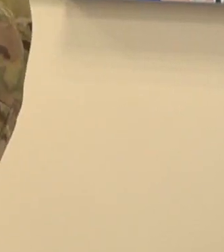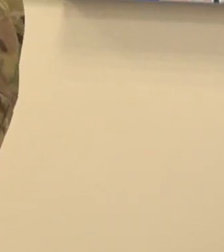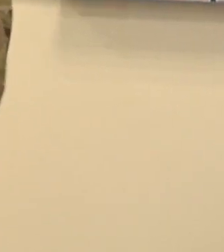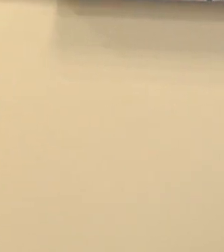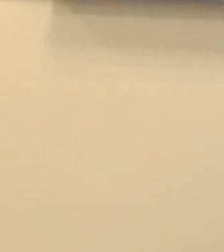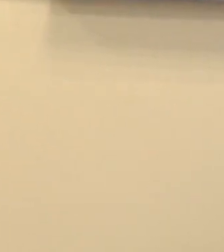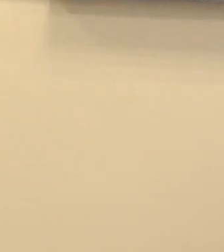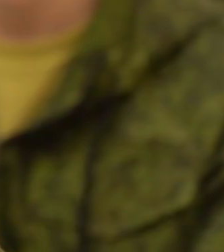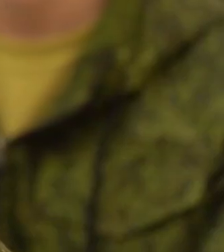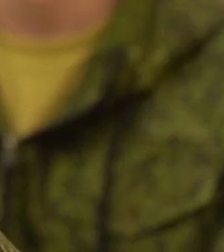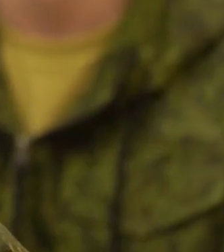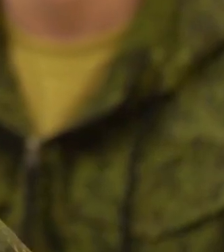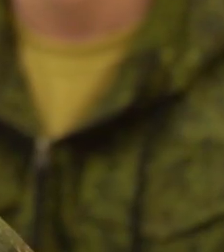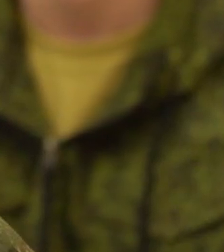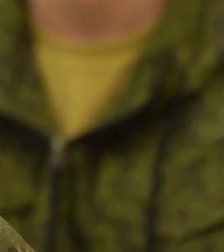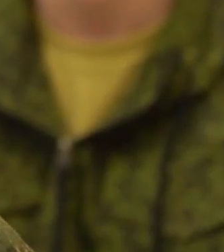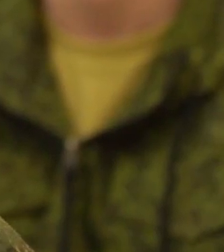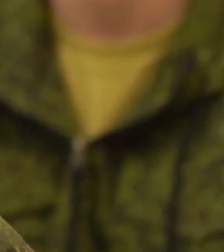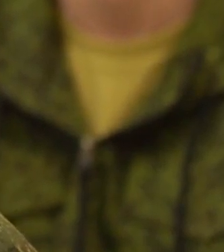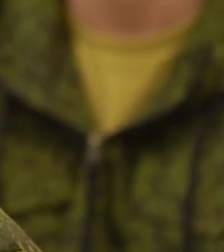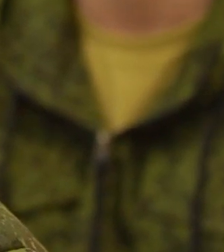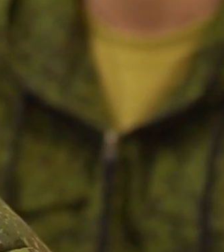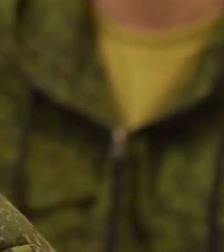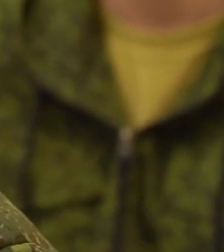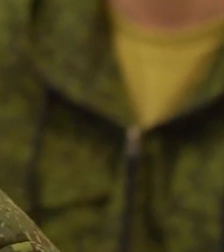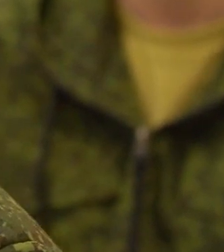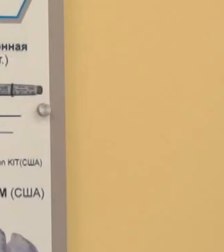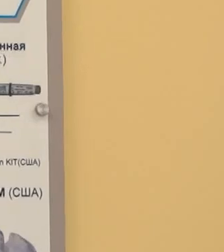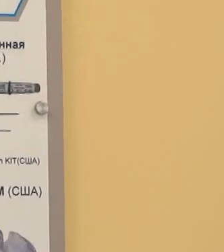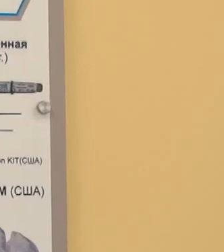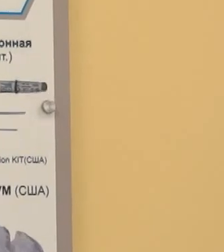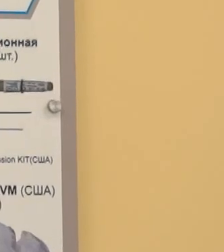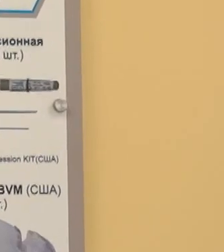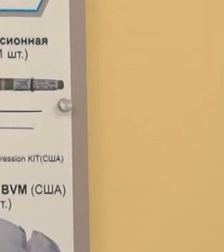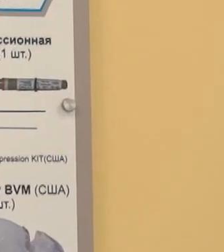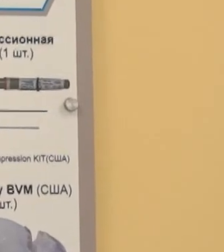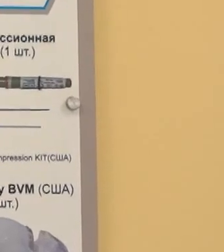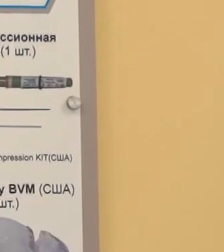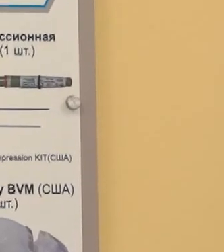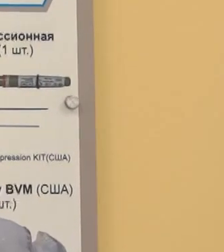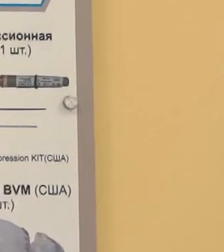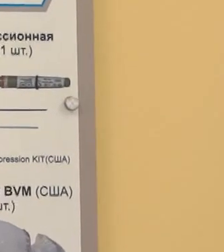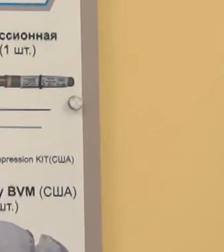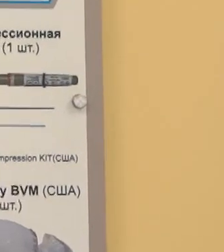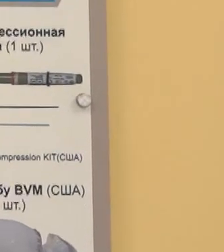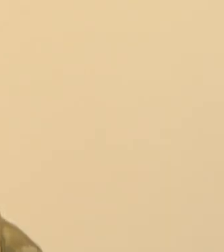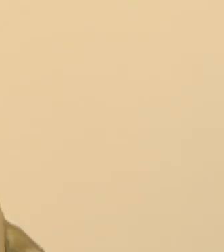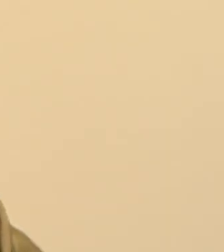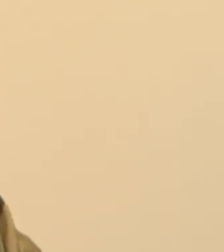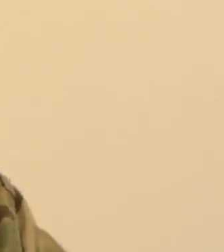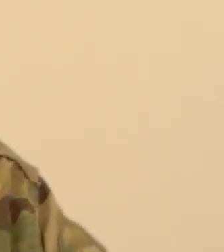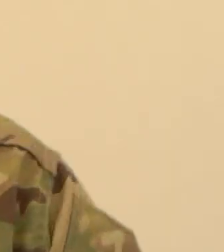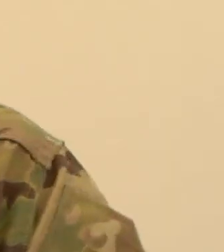воинских и силовых подразделений, а также участников СВО. Наставники прошли трехмесячное обучение. Руководить Центром